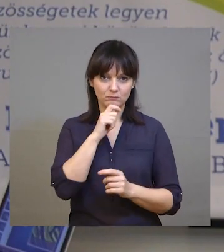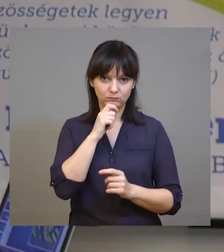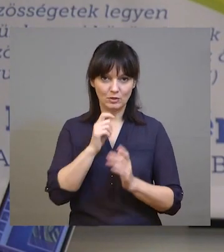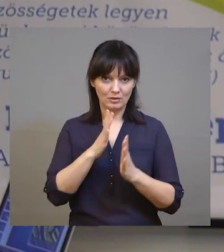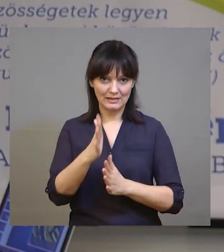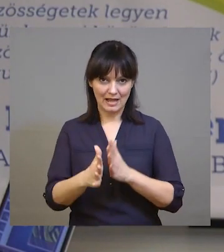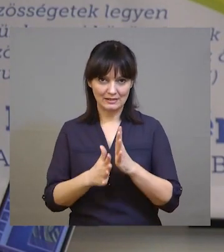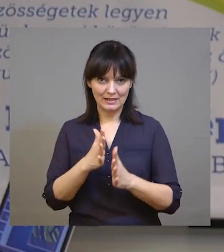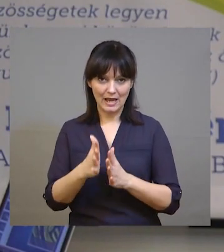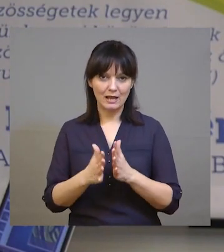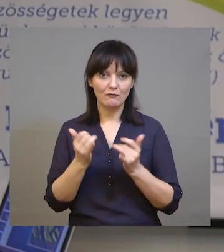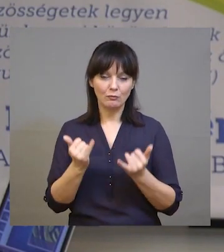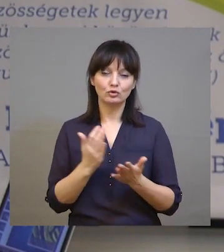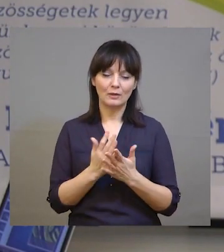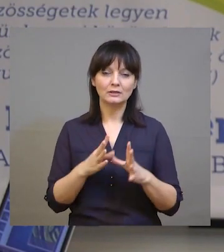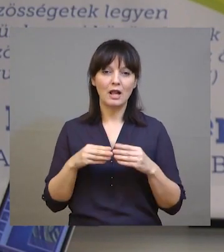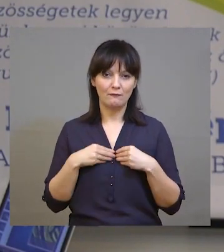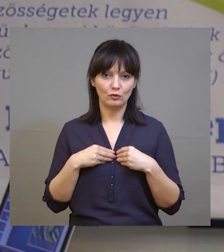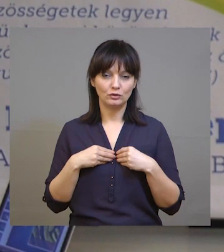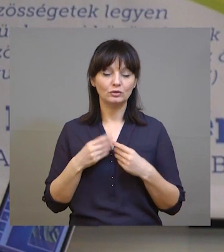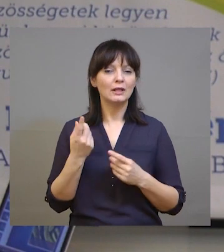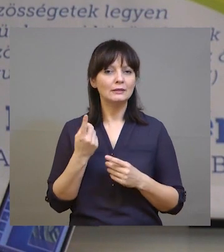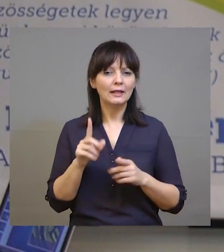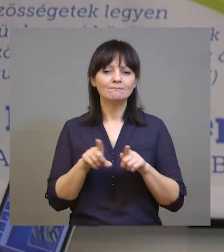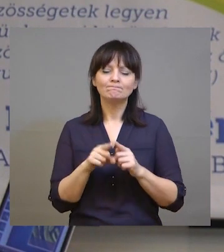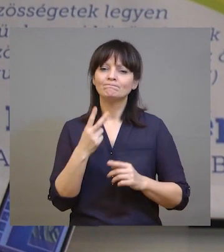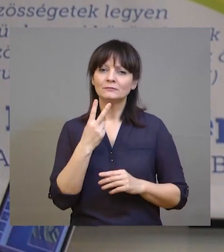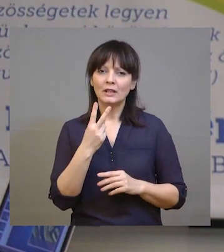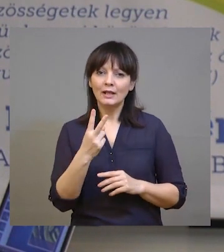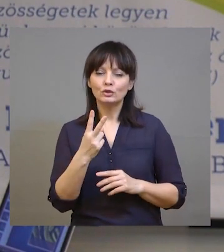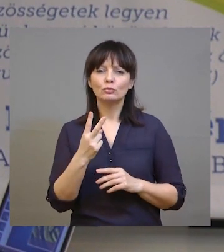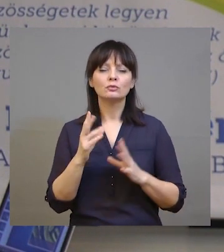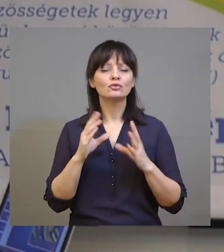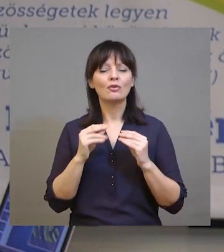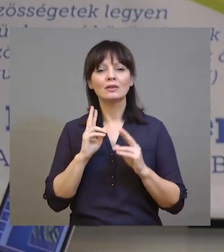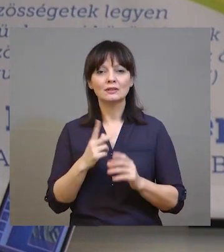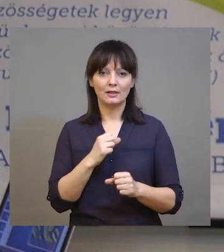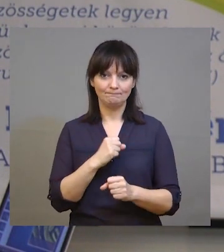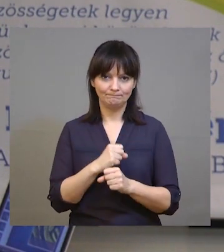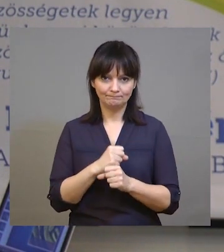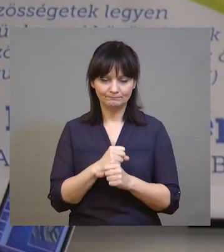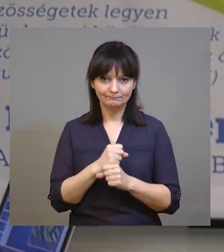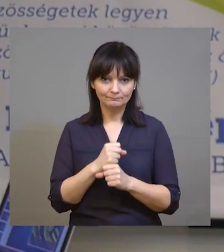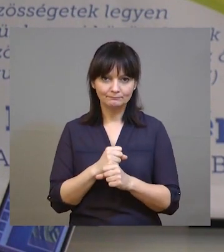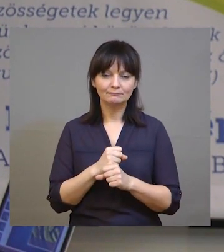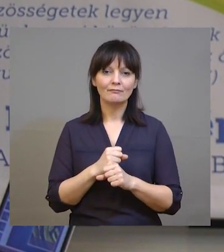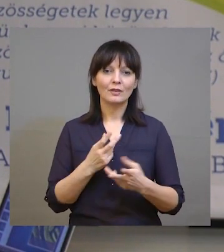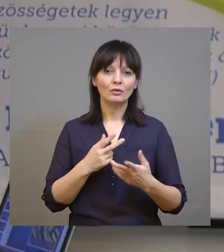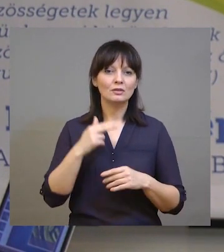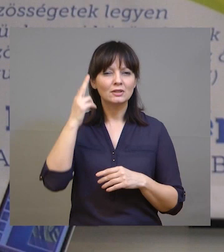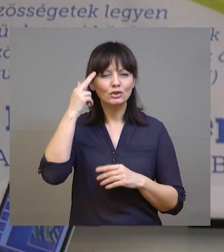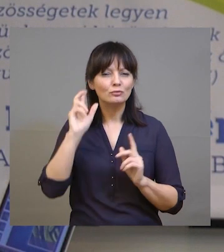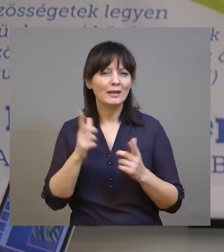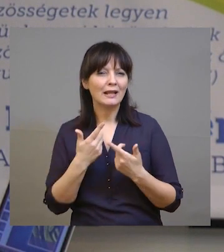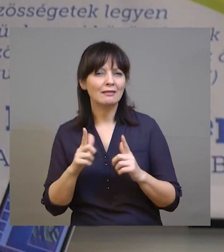jelnyelv, a magyar jelnyelv a megfelelő helyére került. Ezzel együtt úgy látjuk, hogy még nagyon sokat kell dolgozni azért,